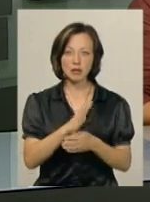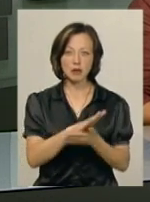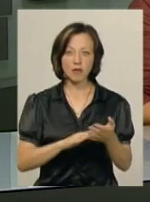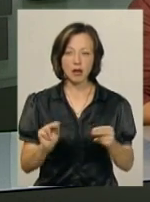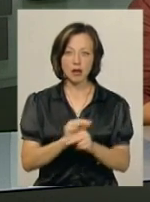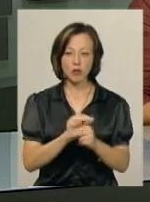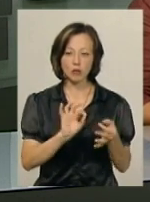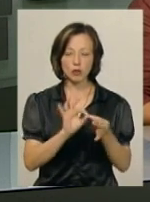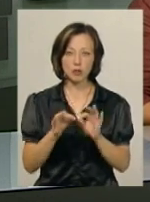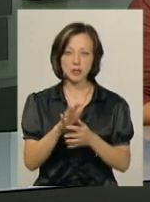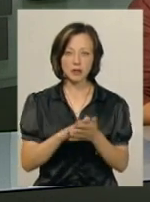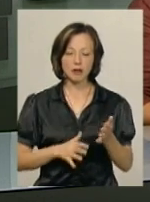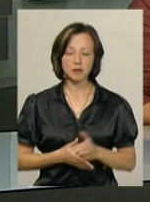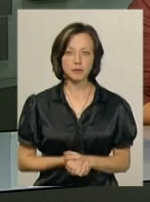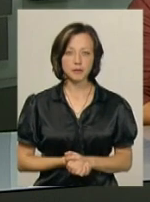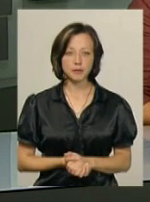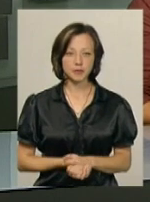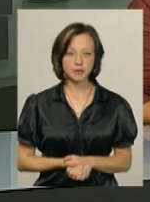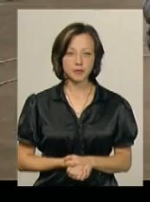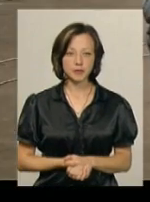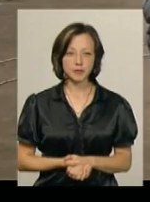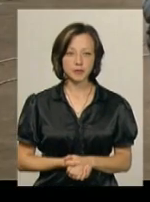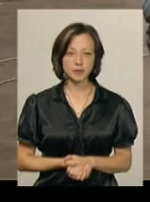триває ремонт. Подробиці в сюжеті Дарини Денисенко.